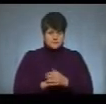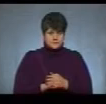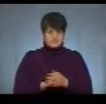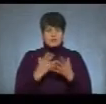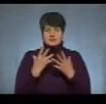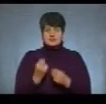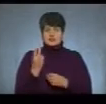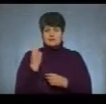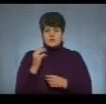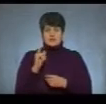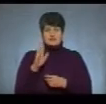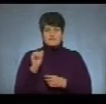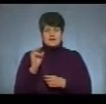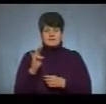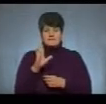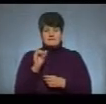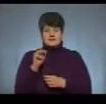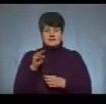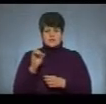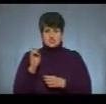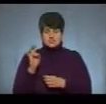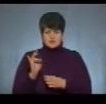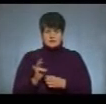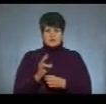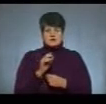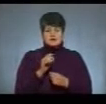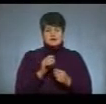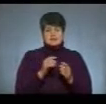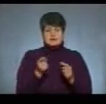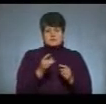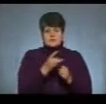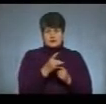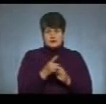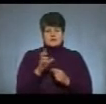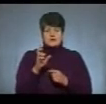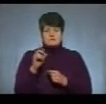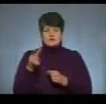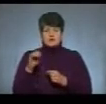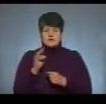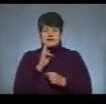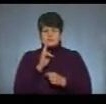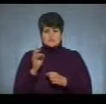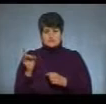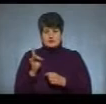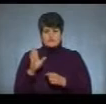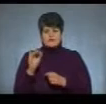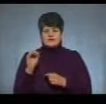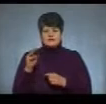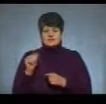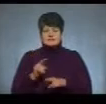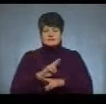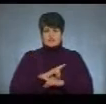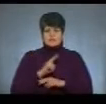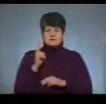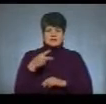двоє бійців – Іван Вітишин із села Велика Лука Тернопільського району і В'ячеслав Мельник із Білокриниці Кременецького району – загинули 20